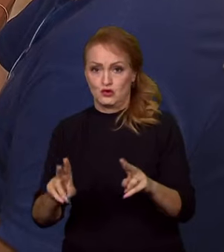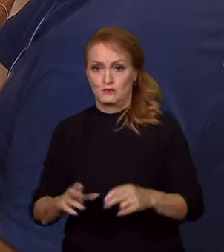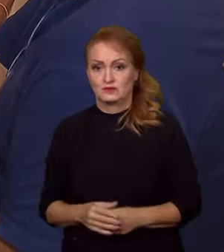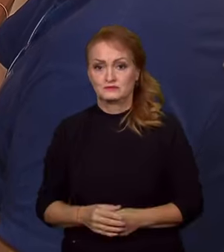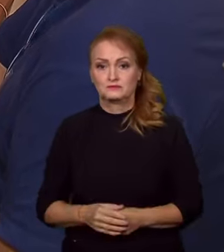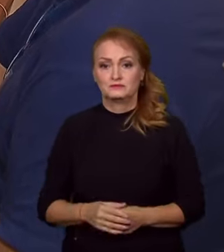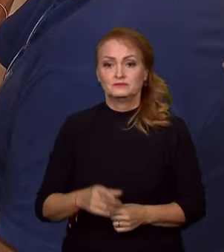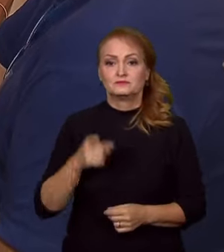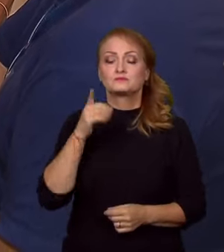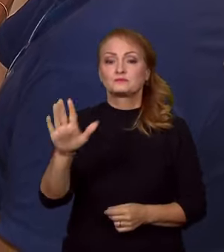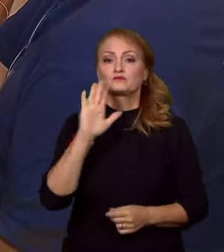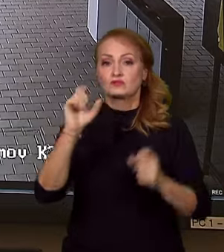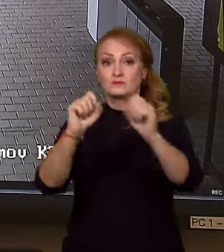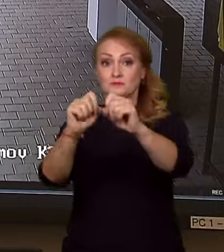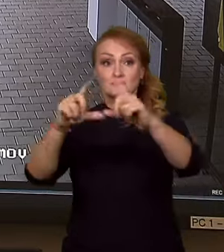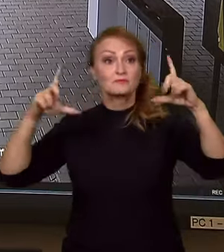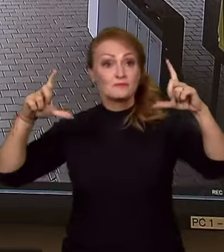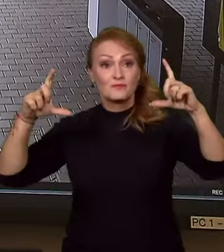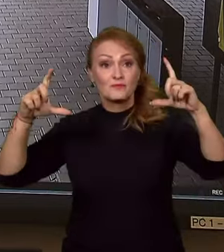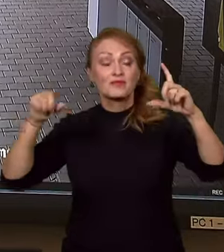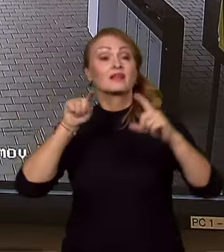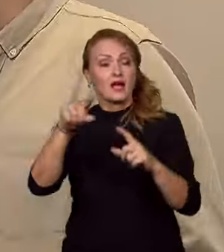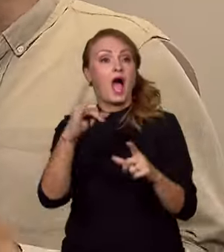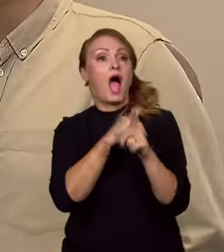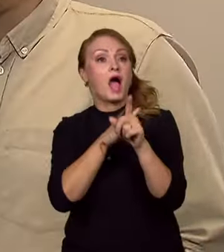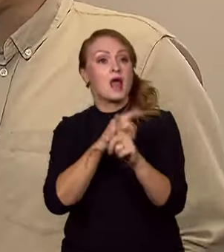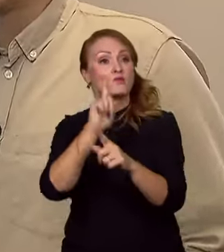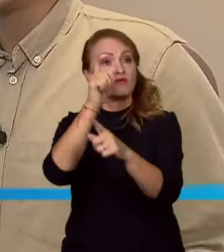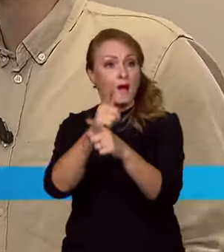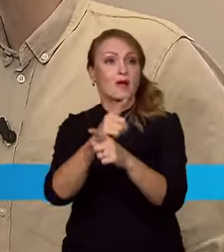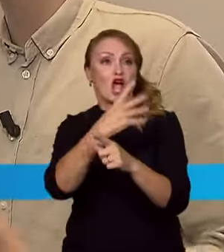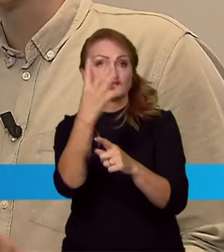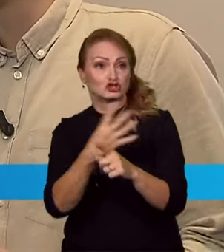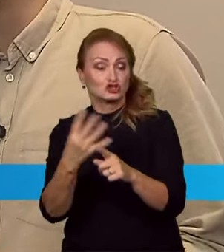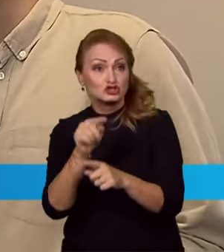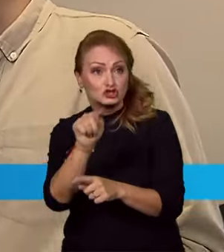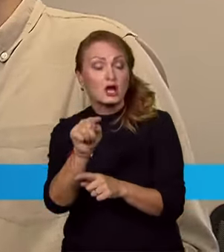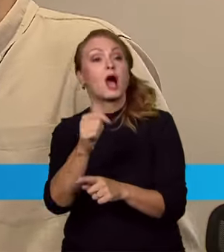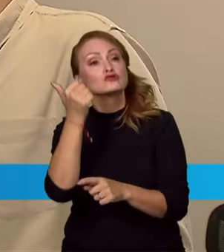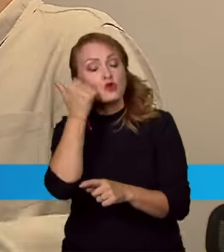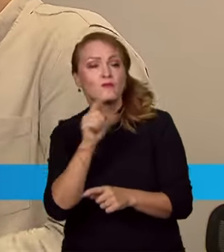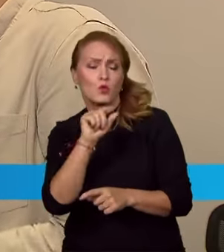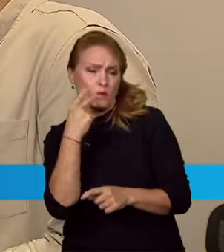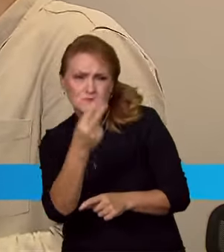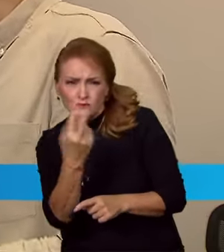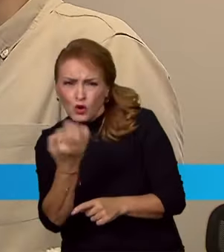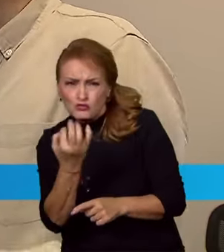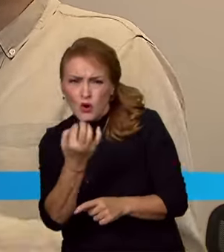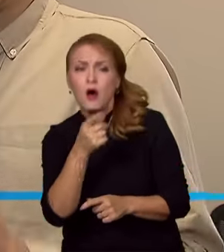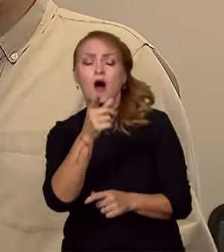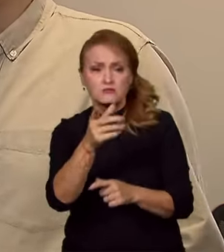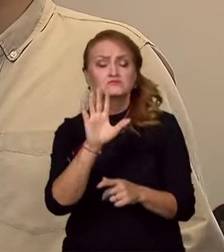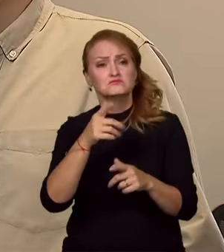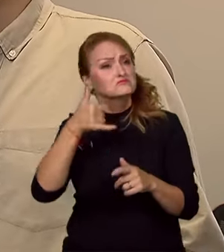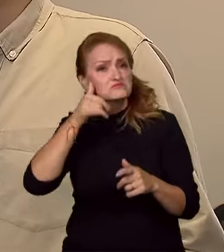kterém bude červené upozornění a bude tam napsáno třeba Adamovka mrad 4. Lidská obsluha nadále vyhodnocuje tu situaci a určuje, zda na místo pojede